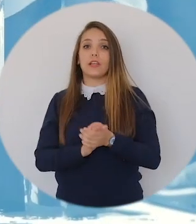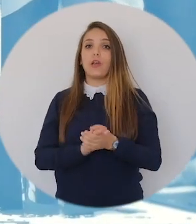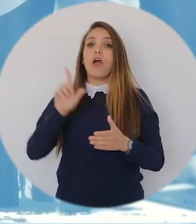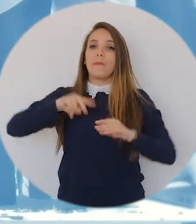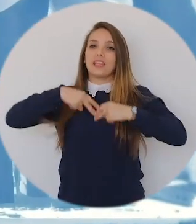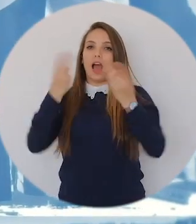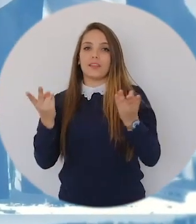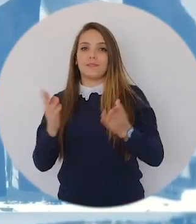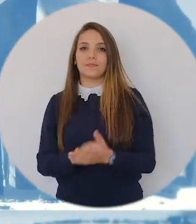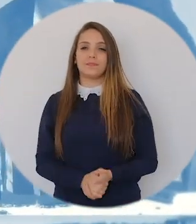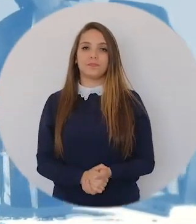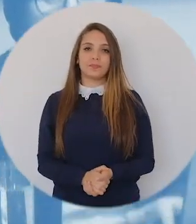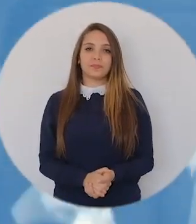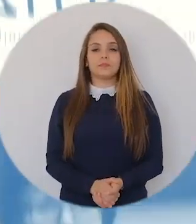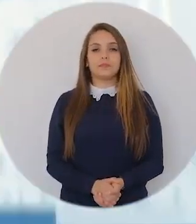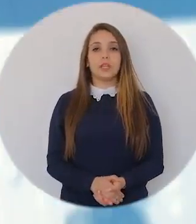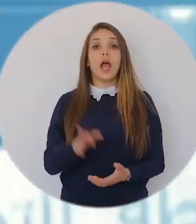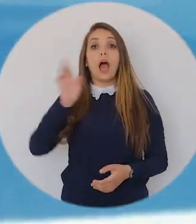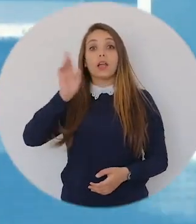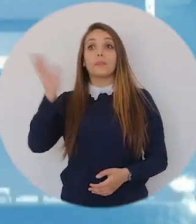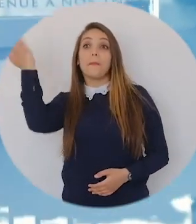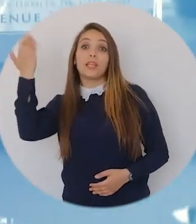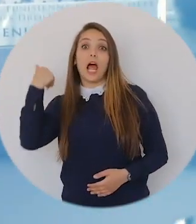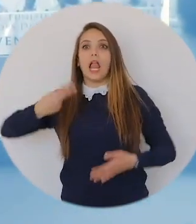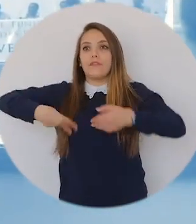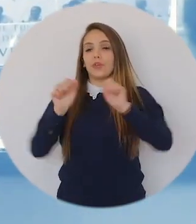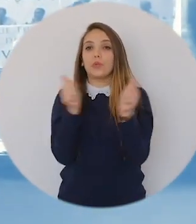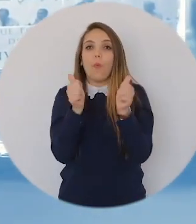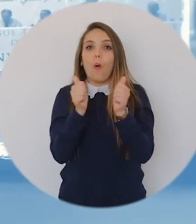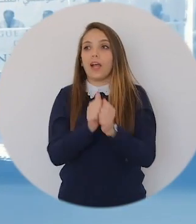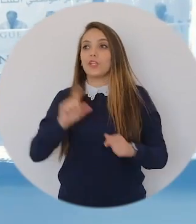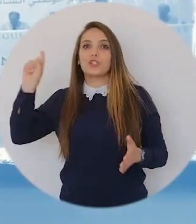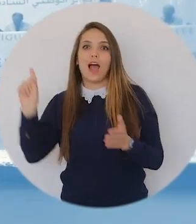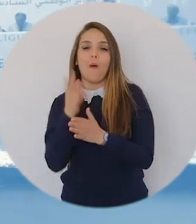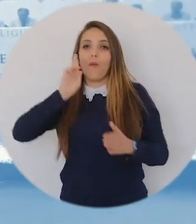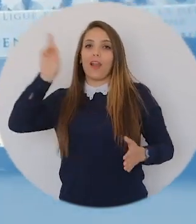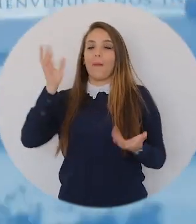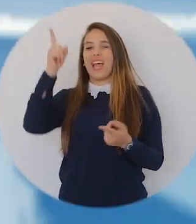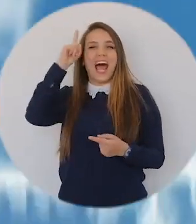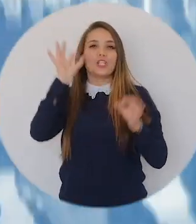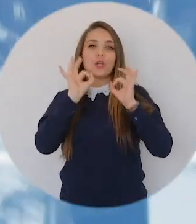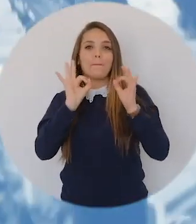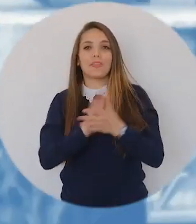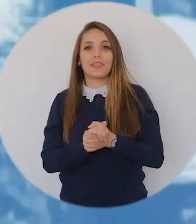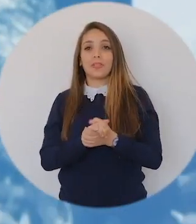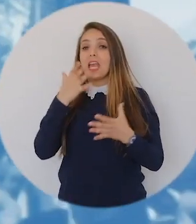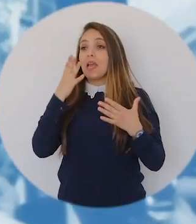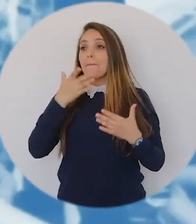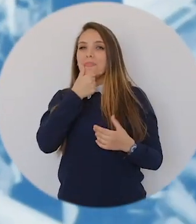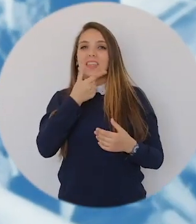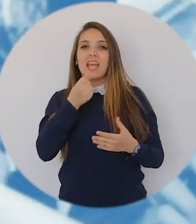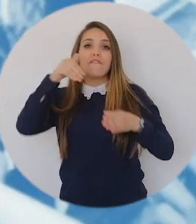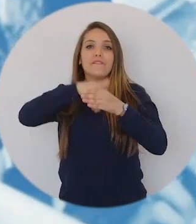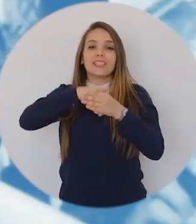بلغت عليهم وخرجت تقاريرها من 2011 حاول نضال الرابطة لفئة أكبر من شعب التونسي ولعب الدور كبير مع مكونات